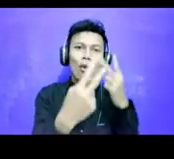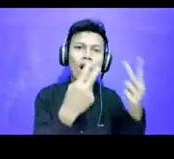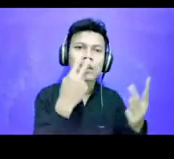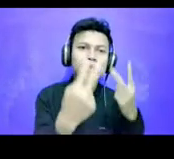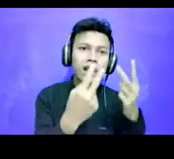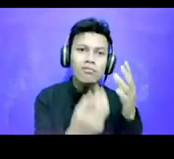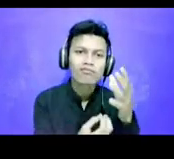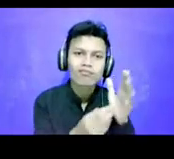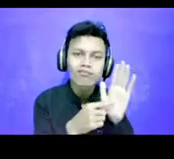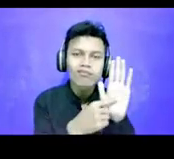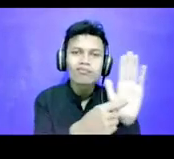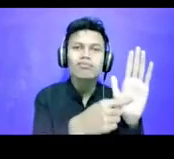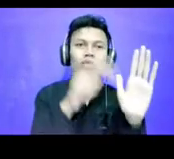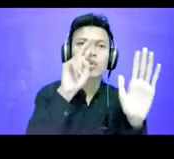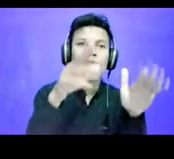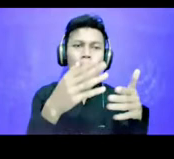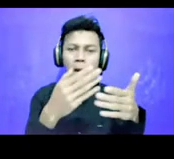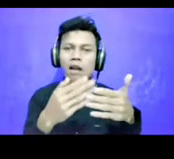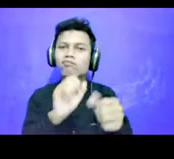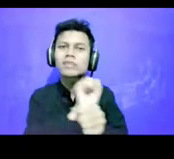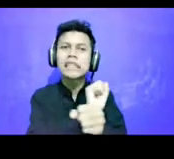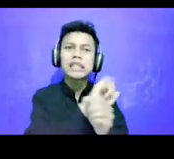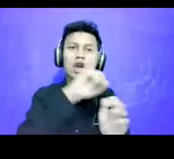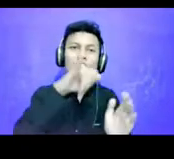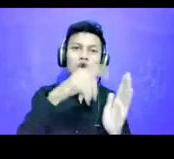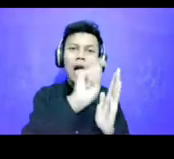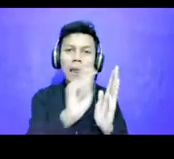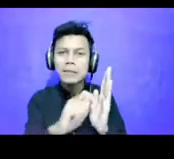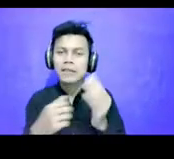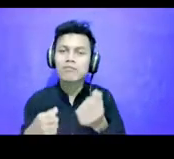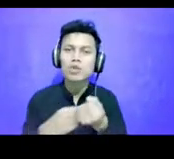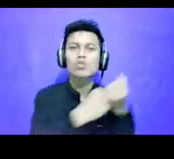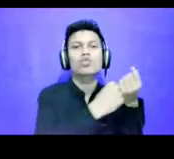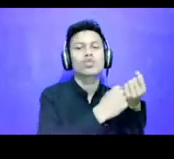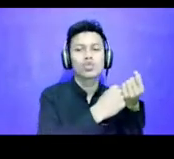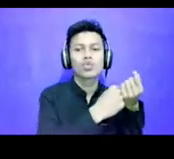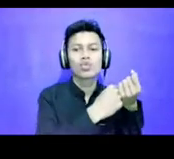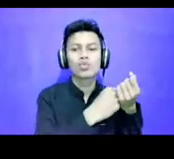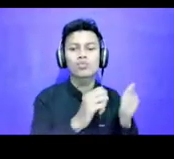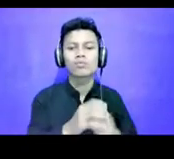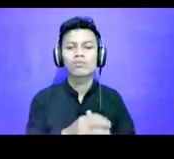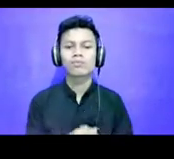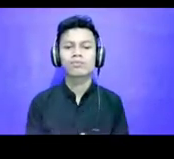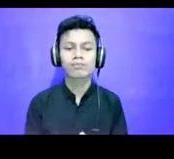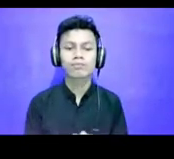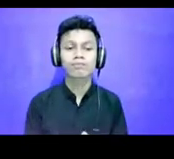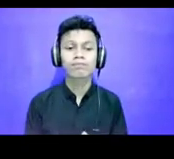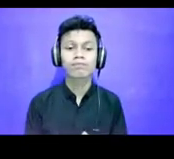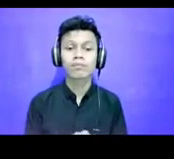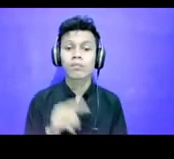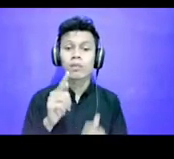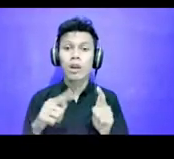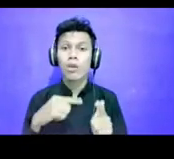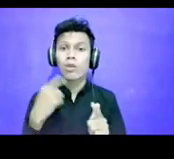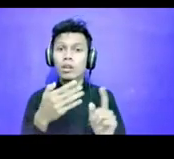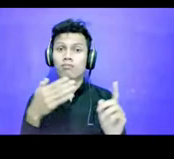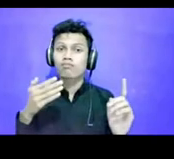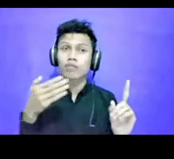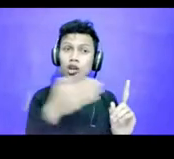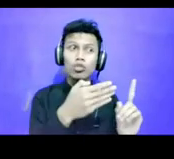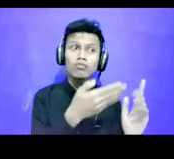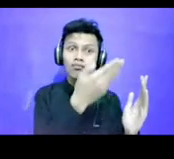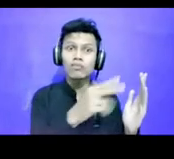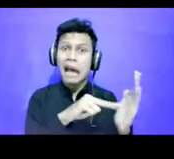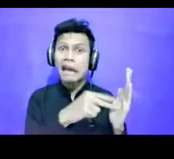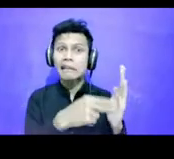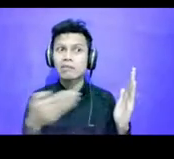jurnalistik Ini kalau kita mengacu pada definisi ini Sebenarnya ini adalah